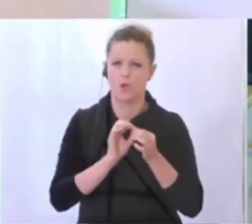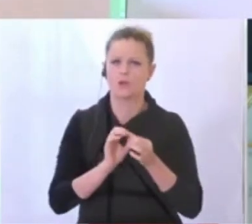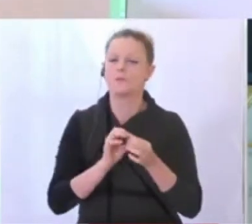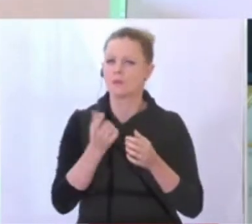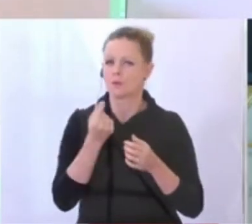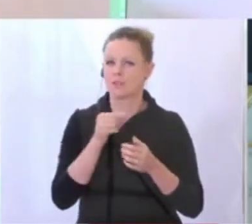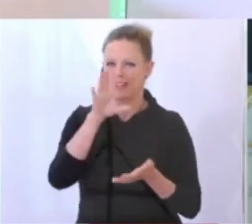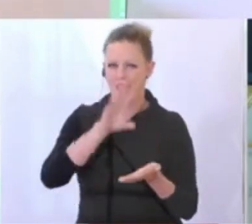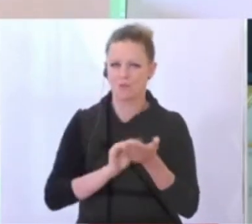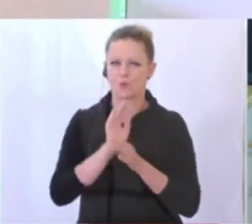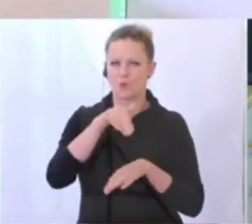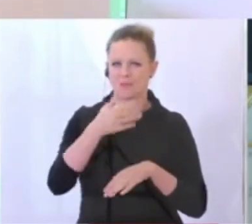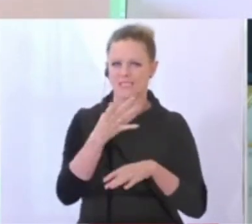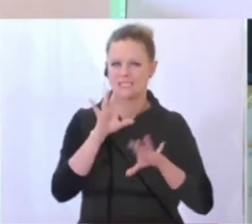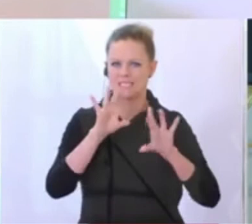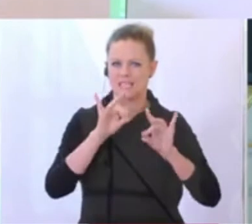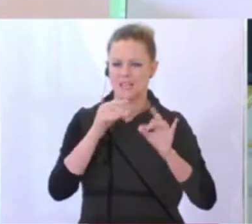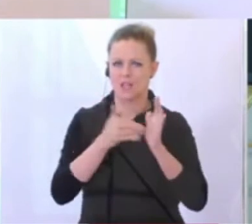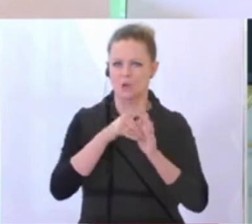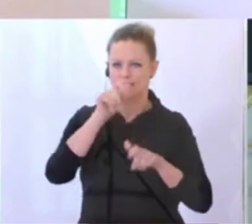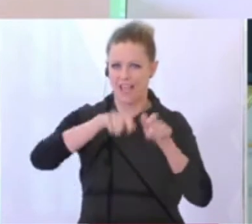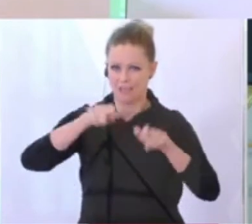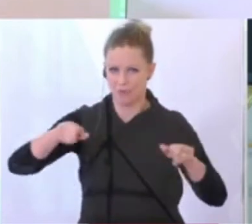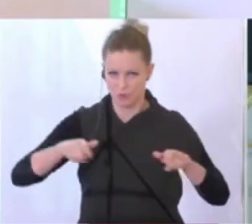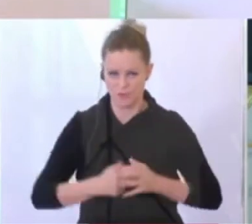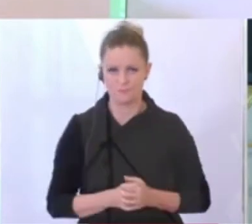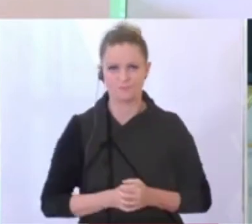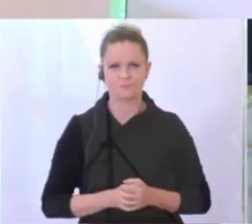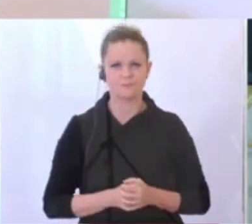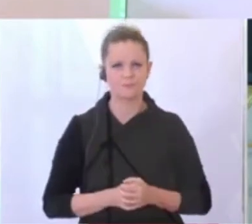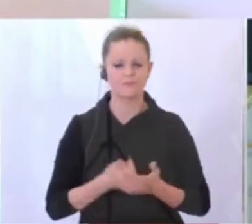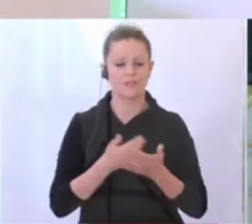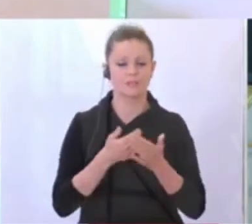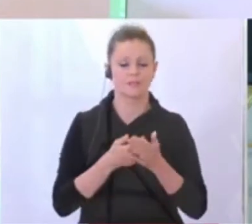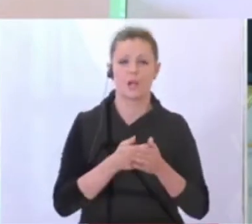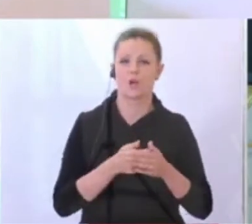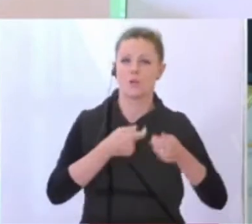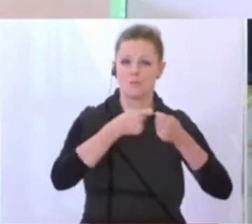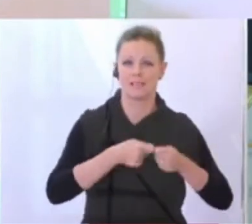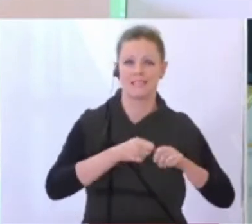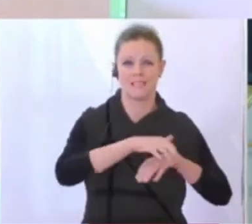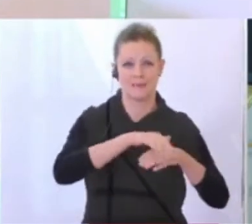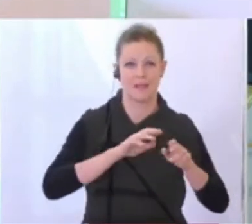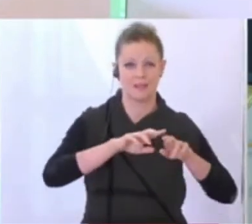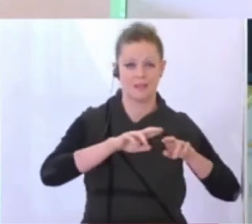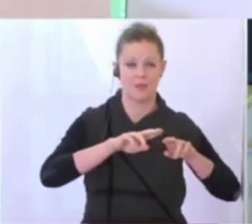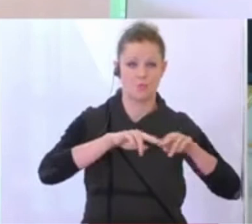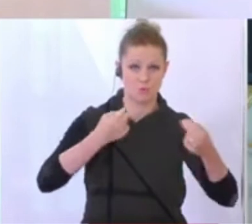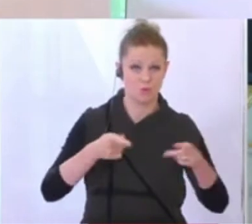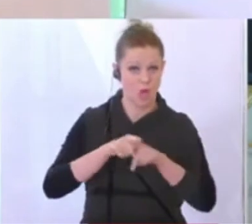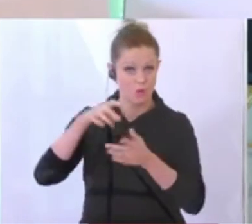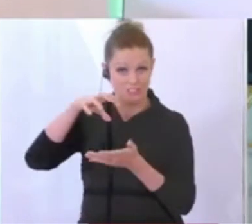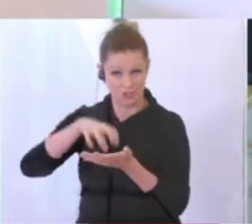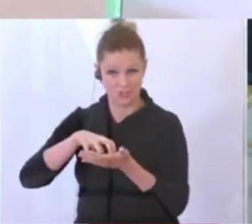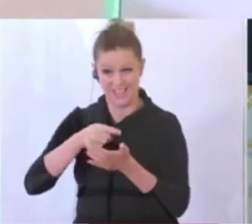Einwohnerinnen und Einwohner haben und so wie auch die Mitglieder des Gemeindebundes sind die Städte in besonderer